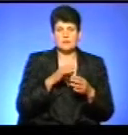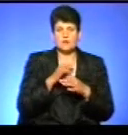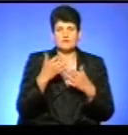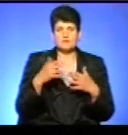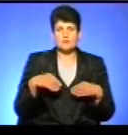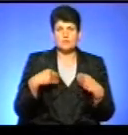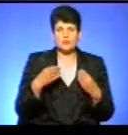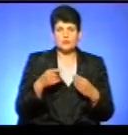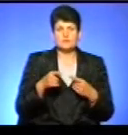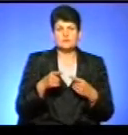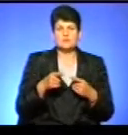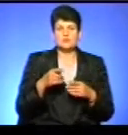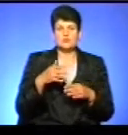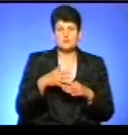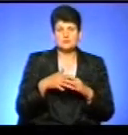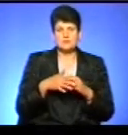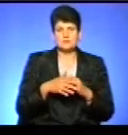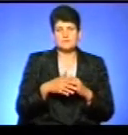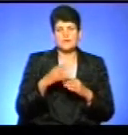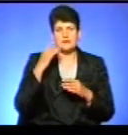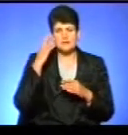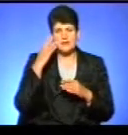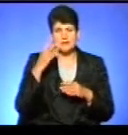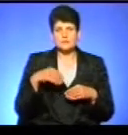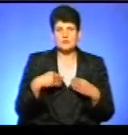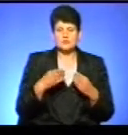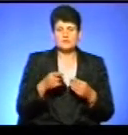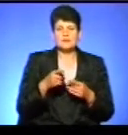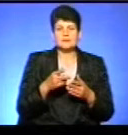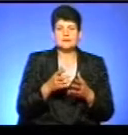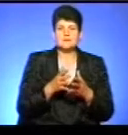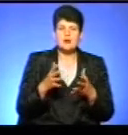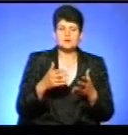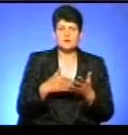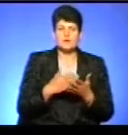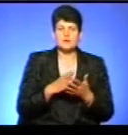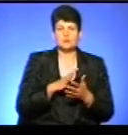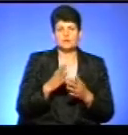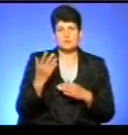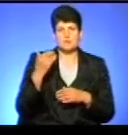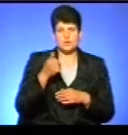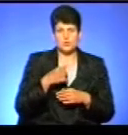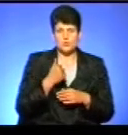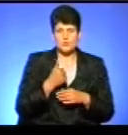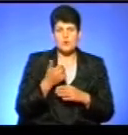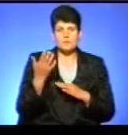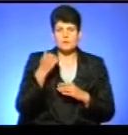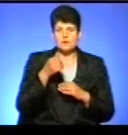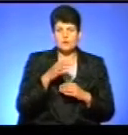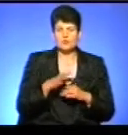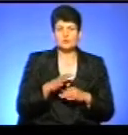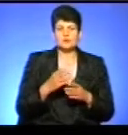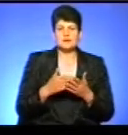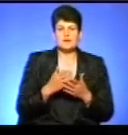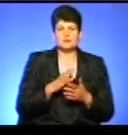подані, ми розуміємо, що вони достають, які є ідеї подавати, вони набагато якісніші, наприклад, ніж були попереднього року. А попереднього року набагато